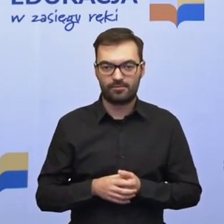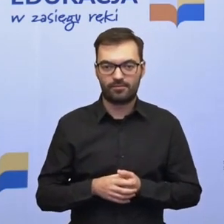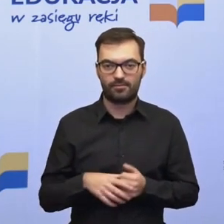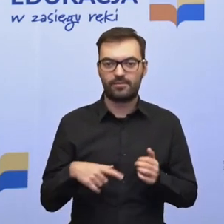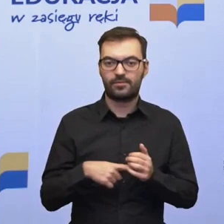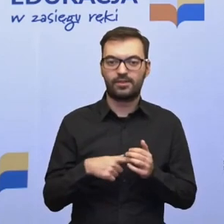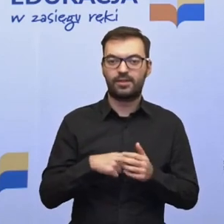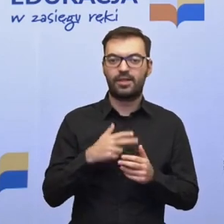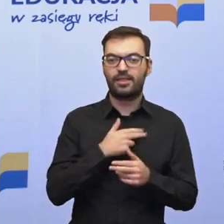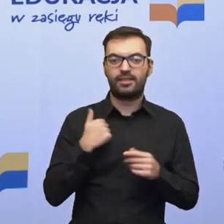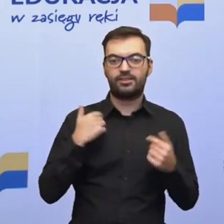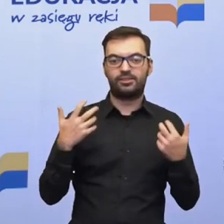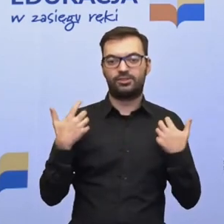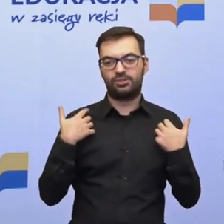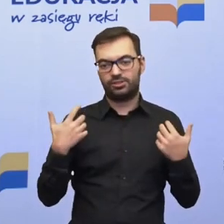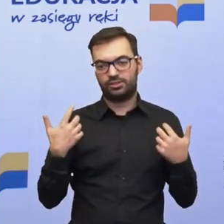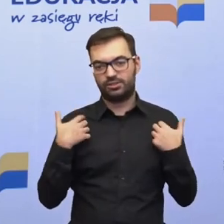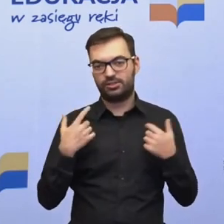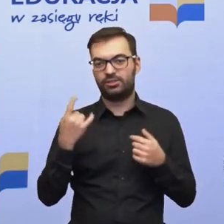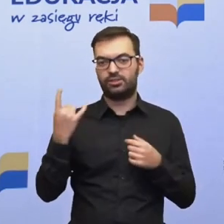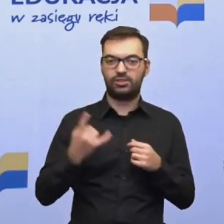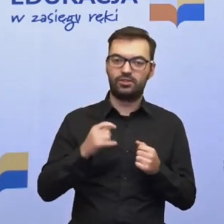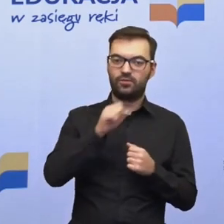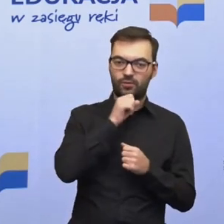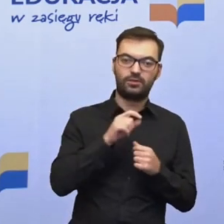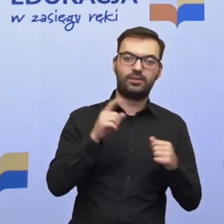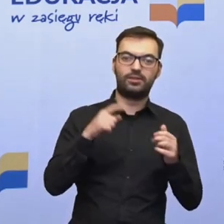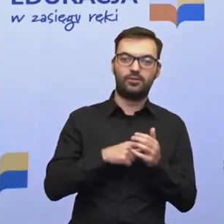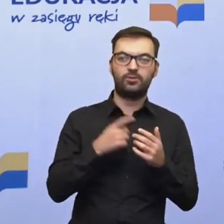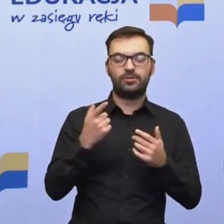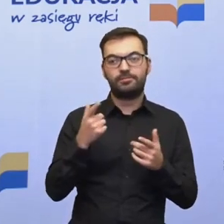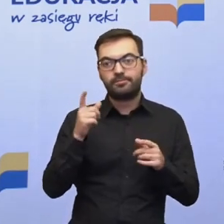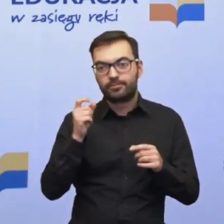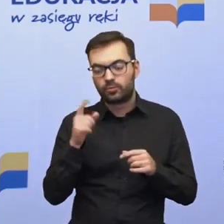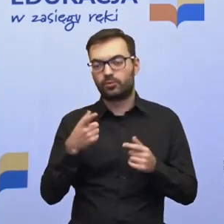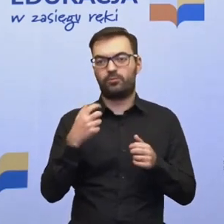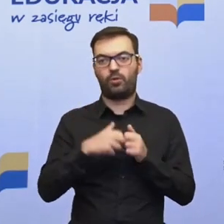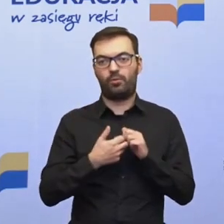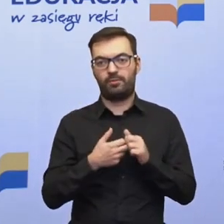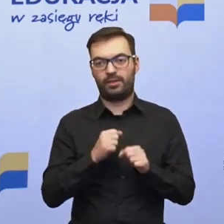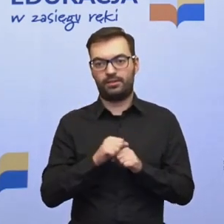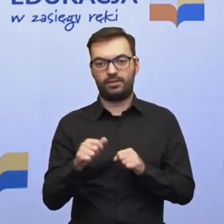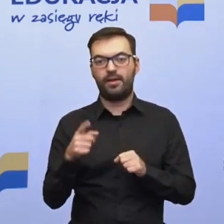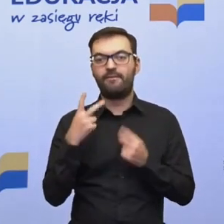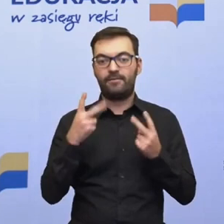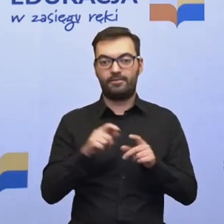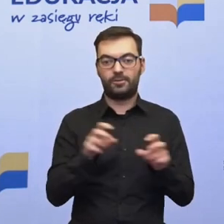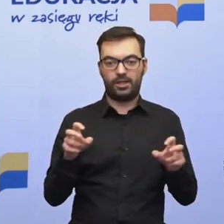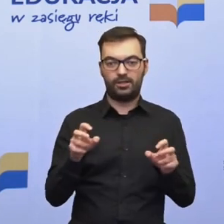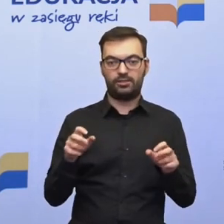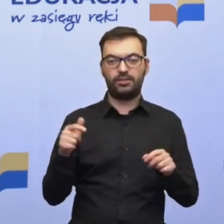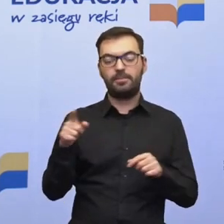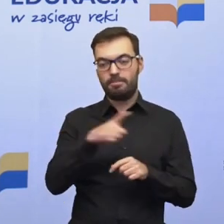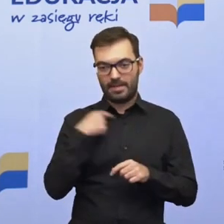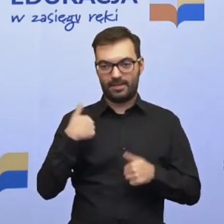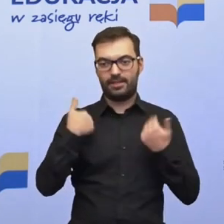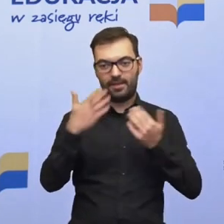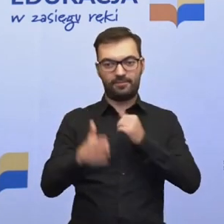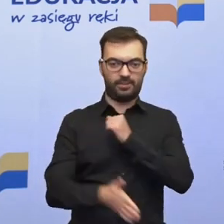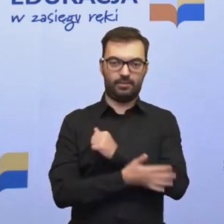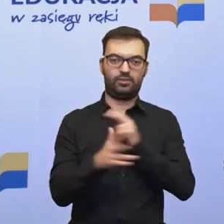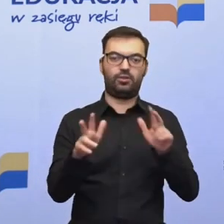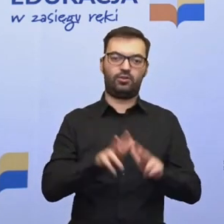to nasze życie, życie naszych dzieci czy wnuczą z jakimiś problemami. I to jest ważne, byśmy w tym momencie rodzinę wsparli. te